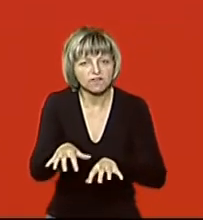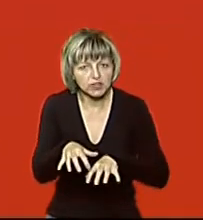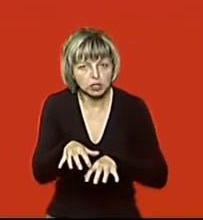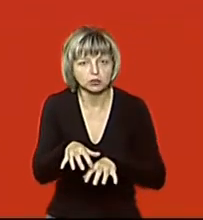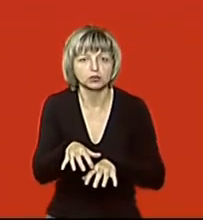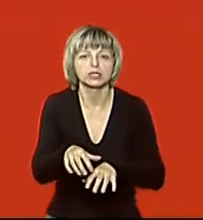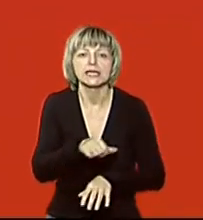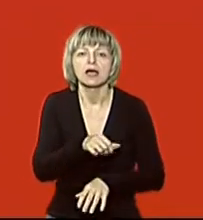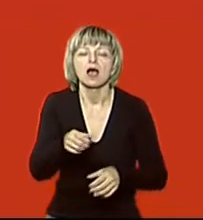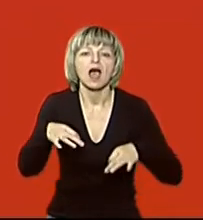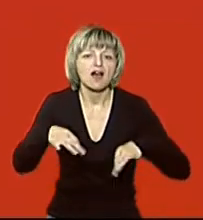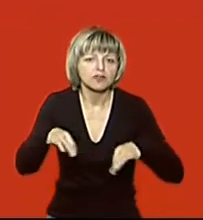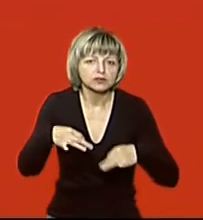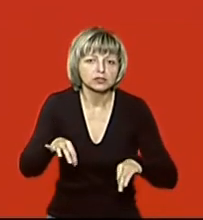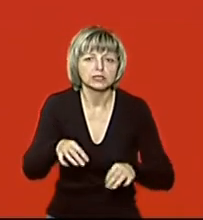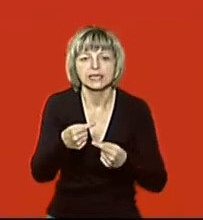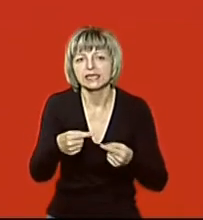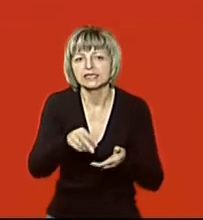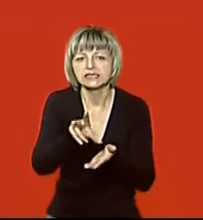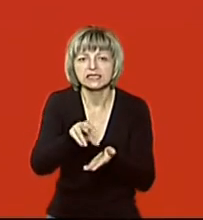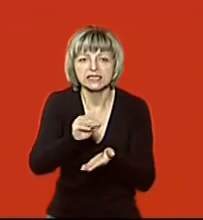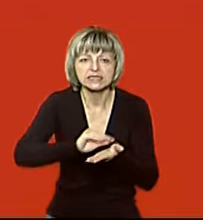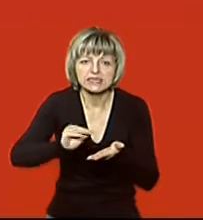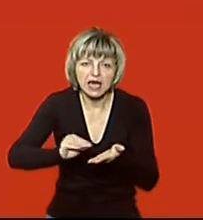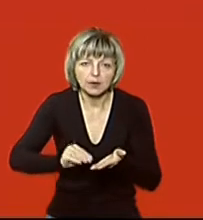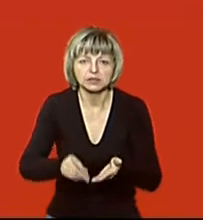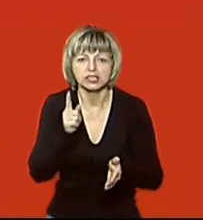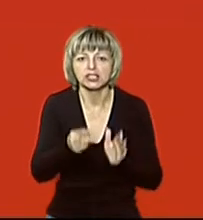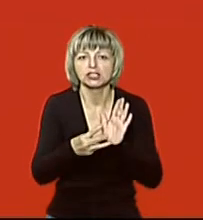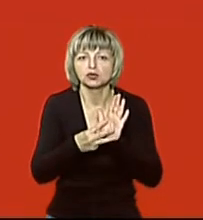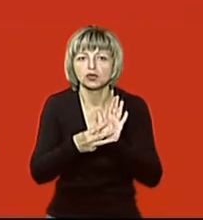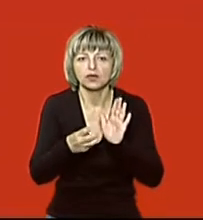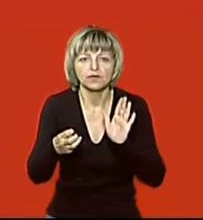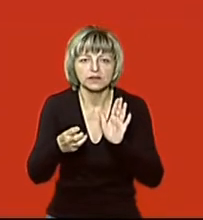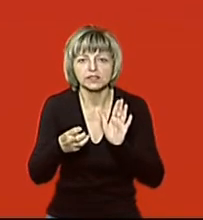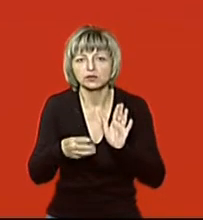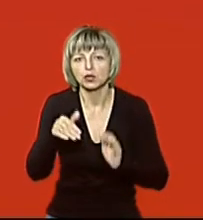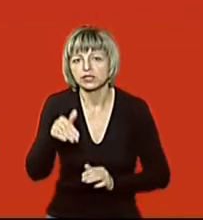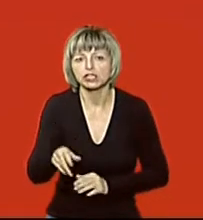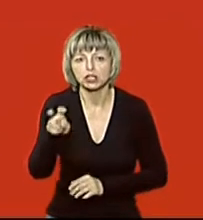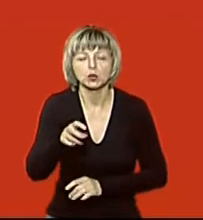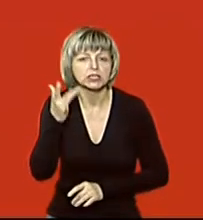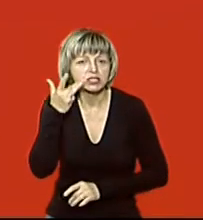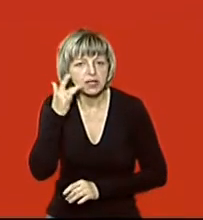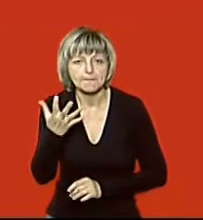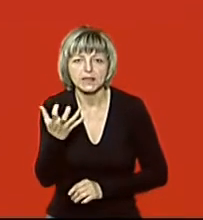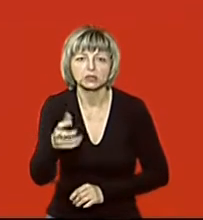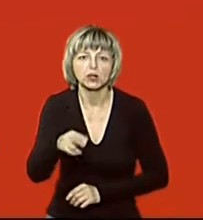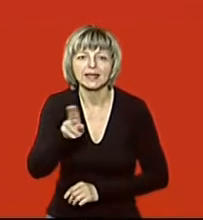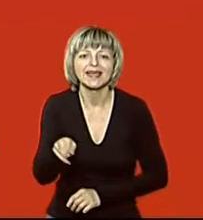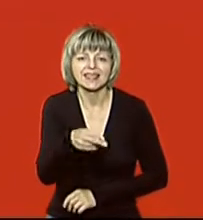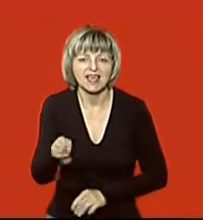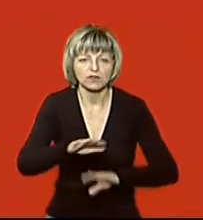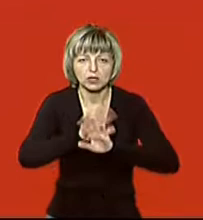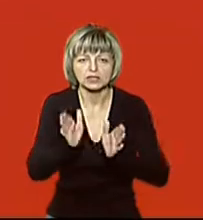сам автомобіль, чорнові записи – 8700 доларів США та 500 євро. Загальна